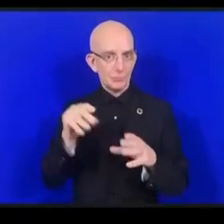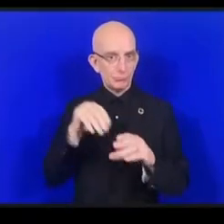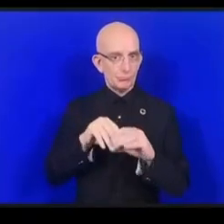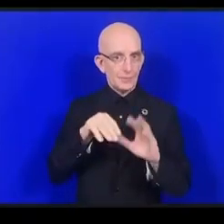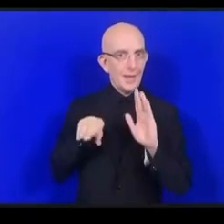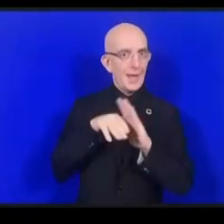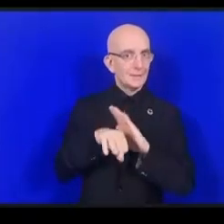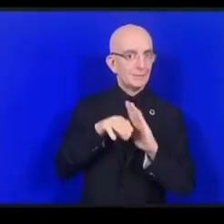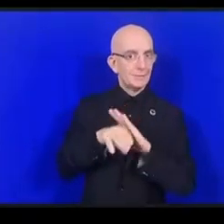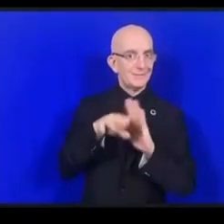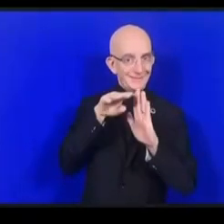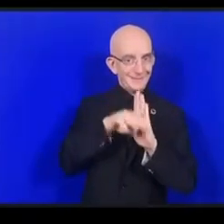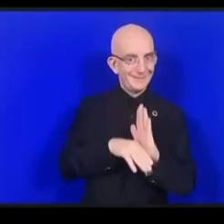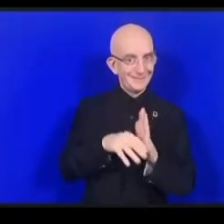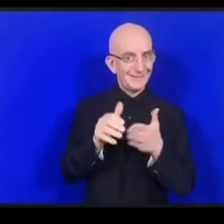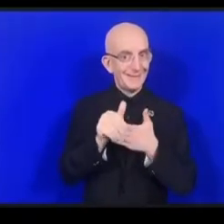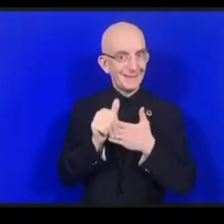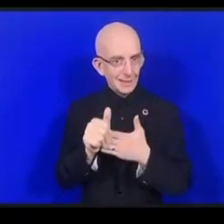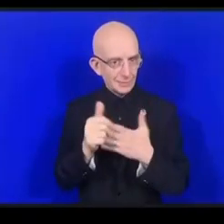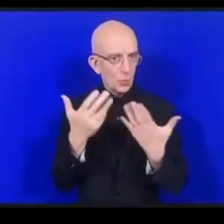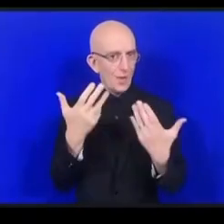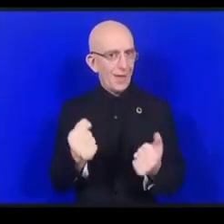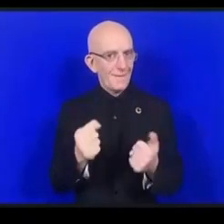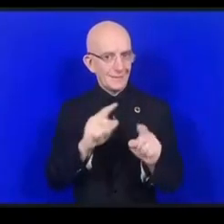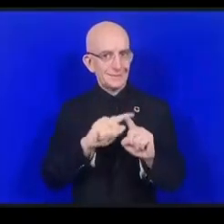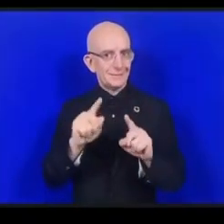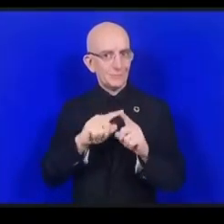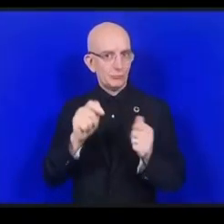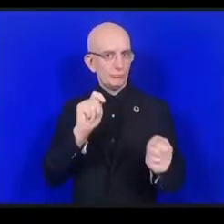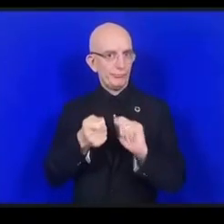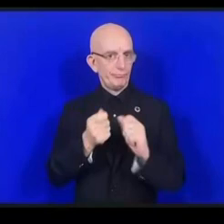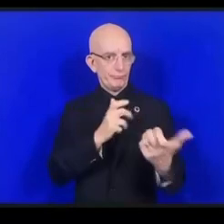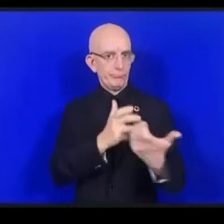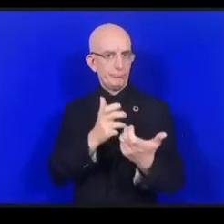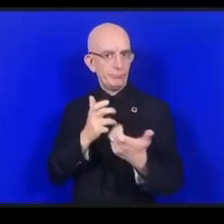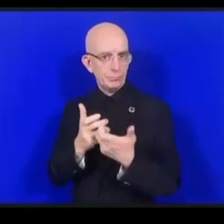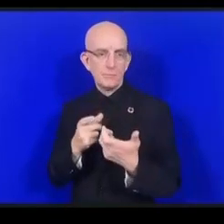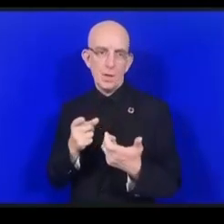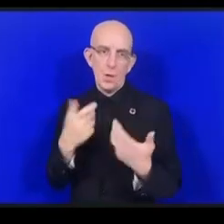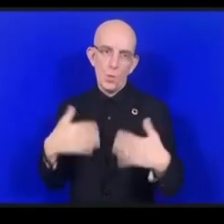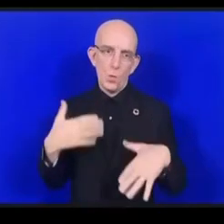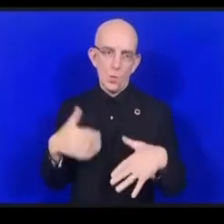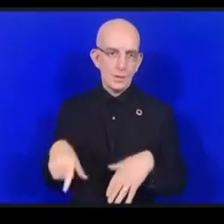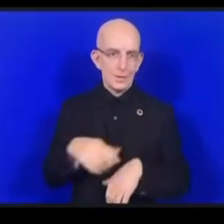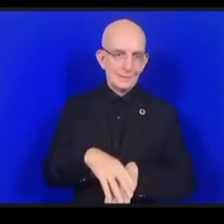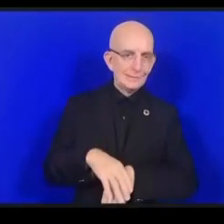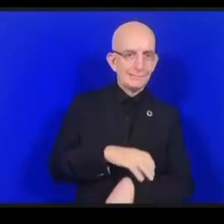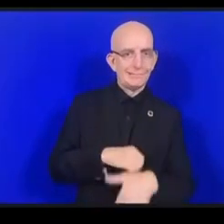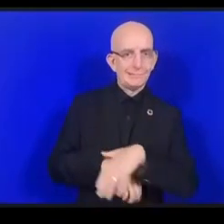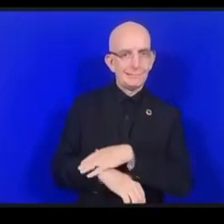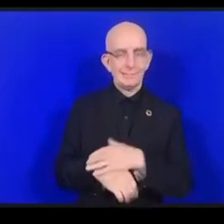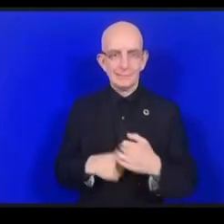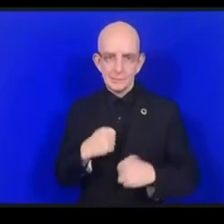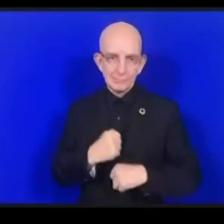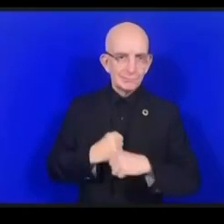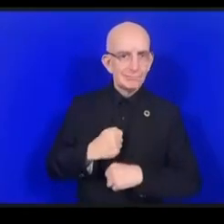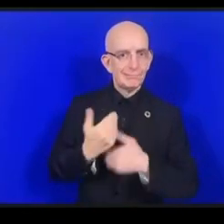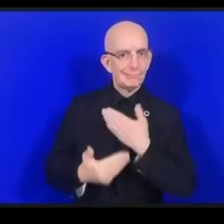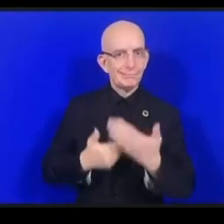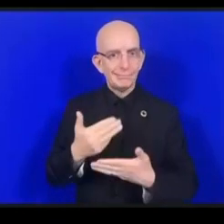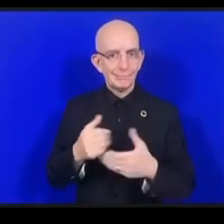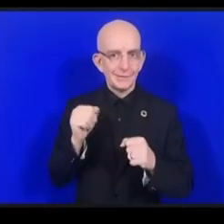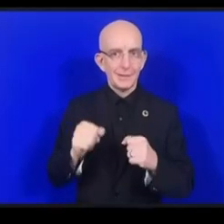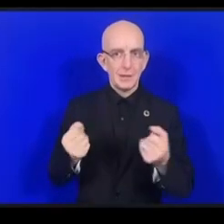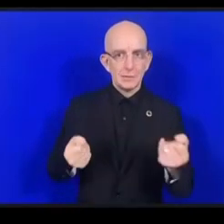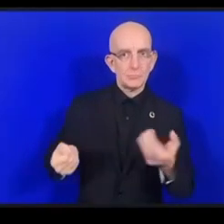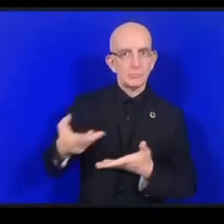ونعطي الزخم لهذه العملية أرى بأن أليخندرو يرفع يده